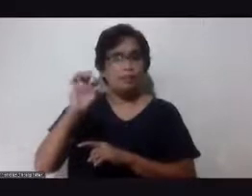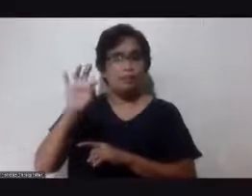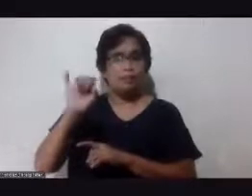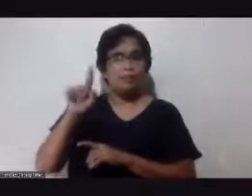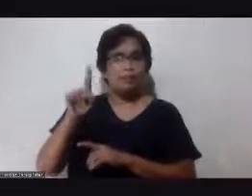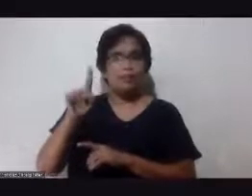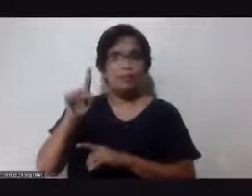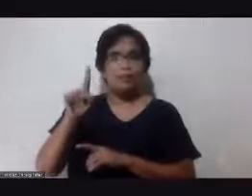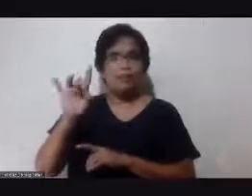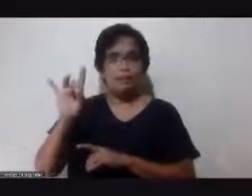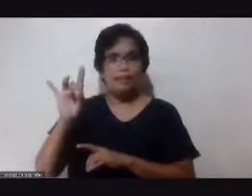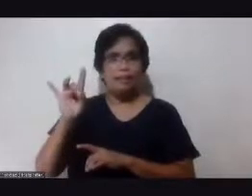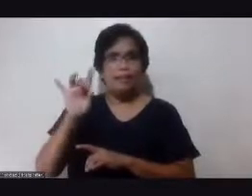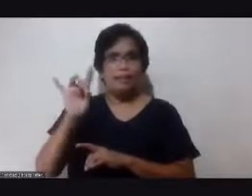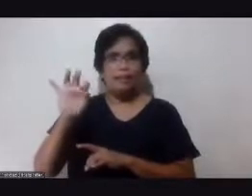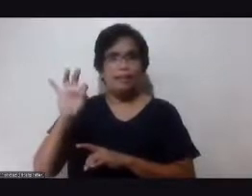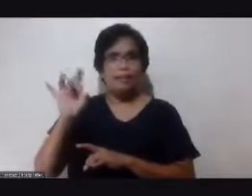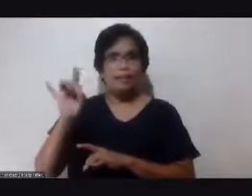889